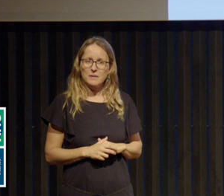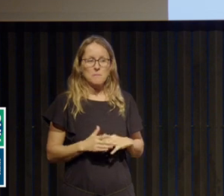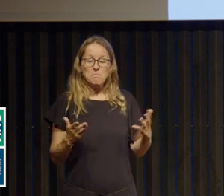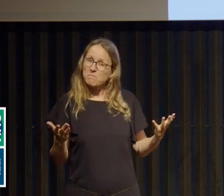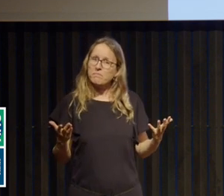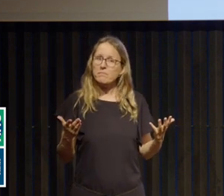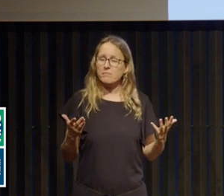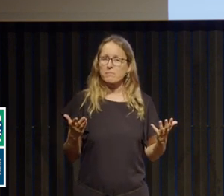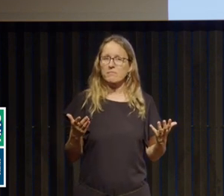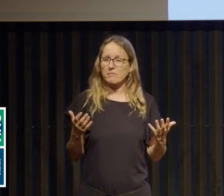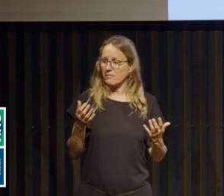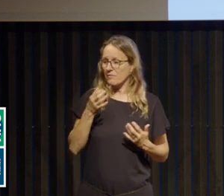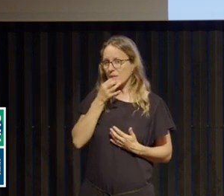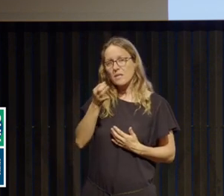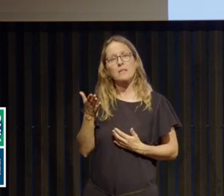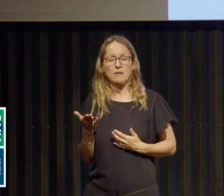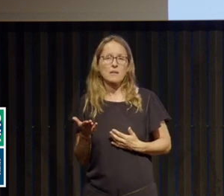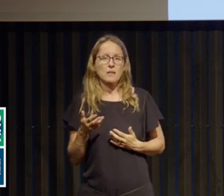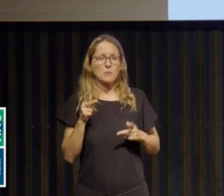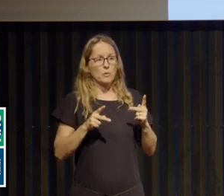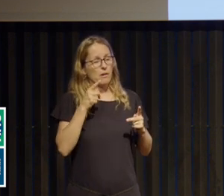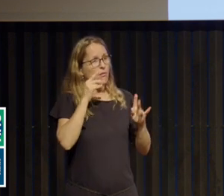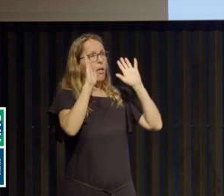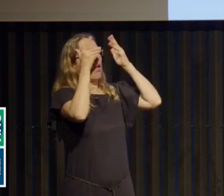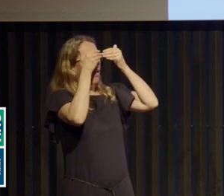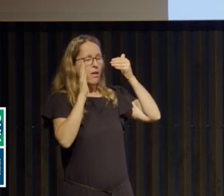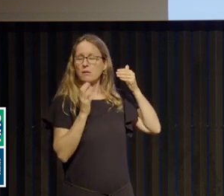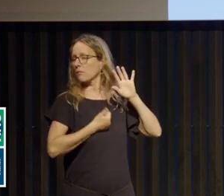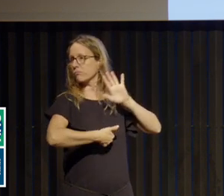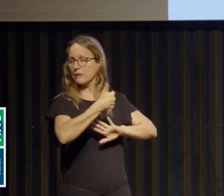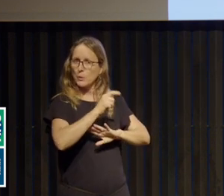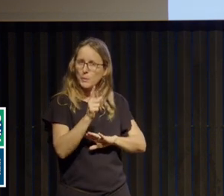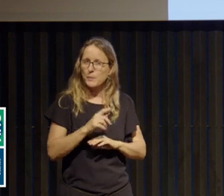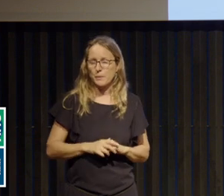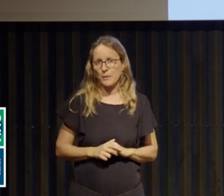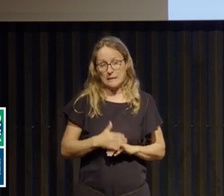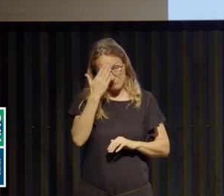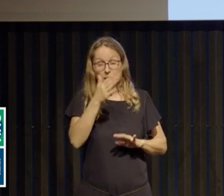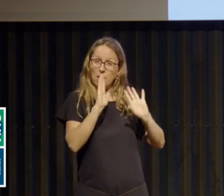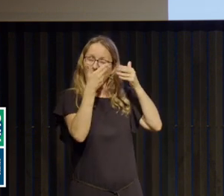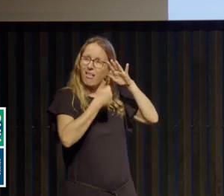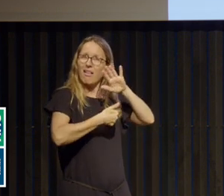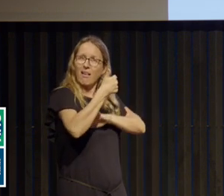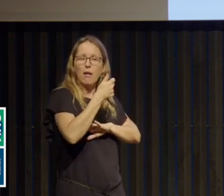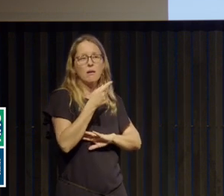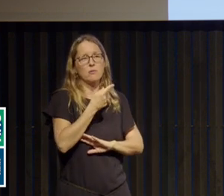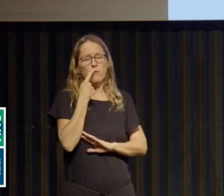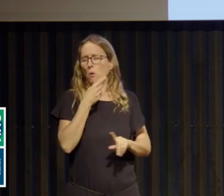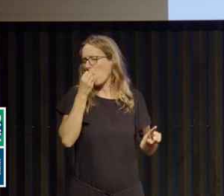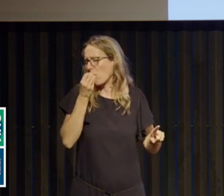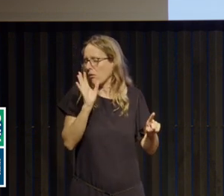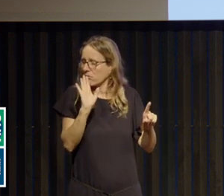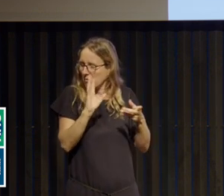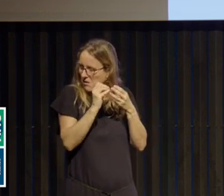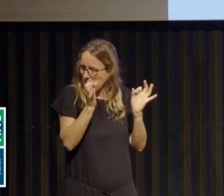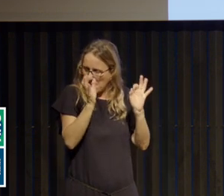dire aussi qu'on ne regarde pas tout ce qui se passe, qu ne pas savoir, qu te débrouilles. Là, c'est nier qu'il puisse y avoir du conflit autour de'alimentation et donc